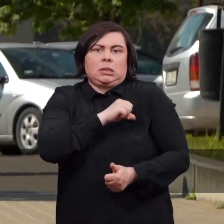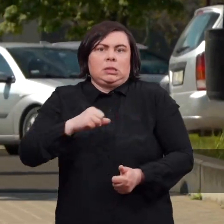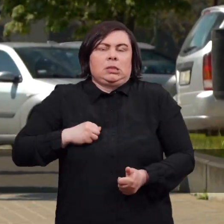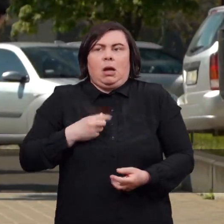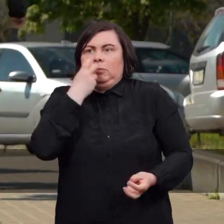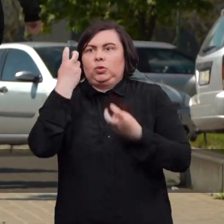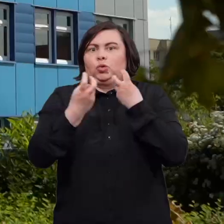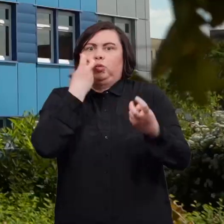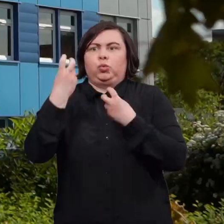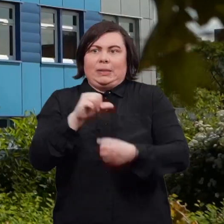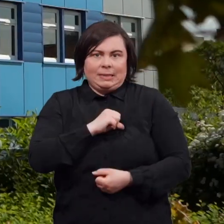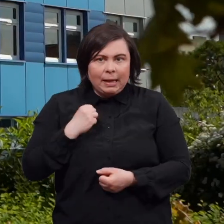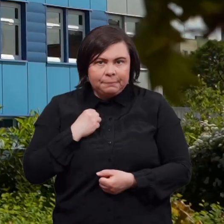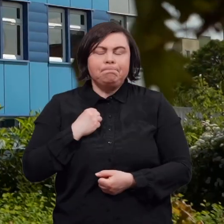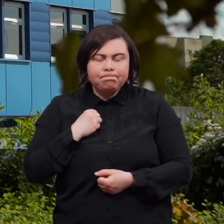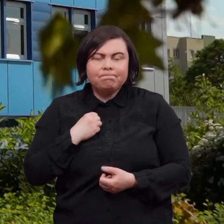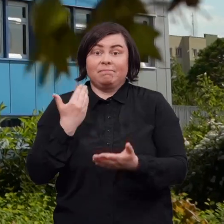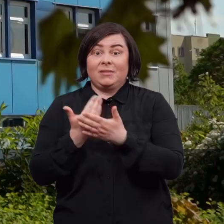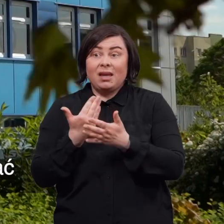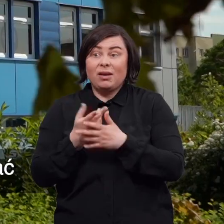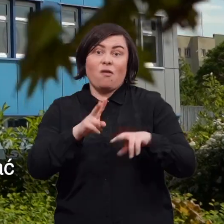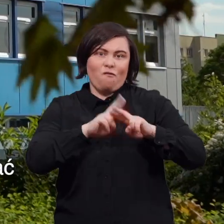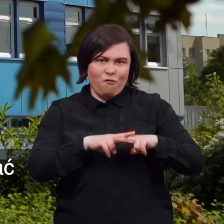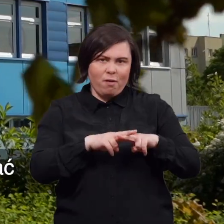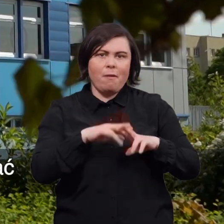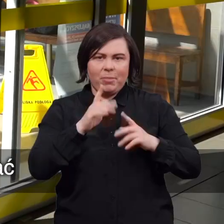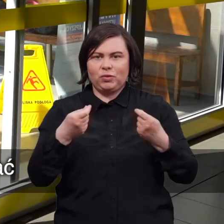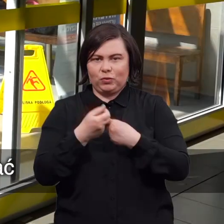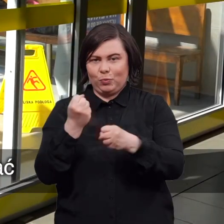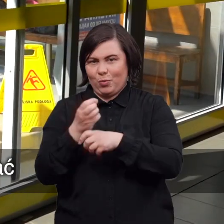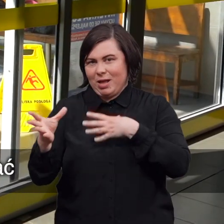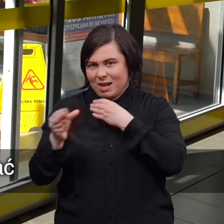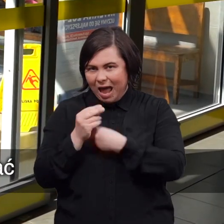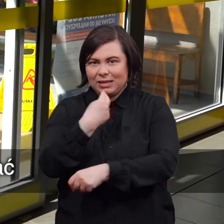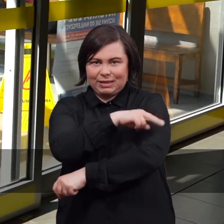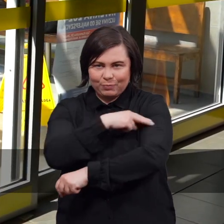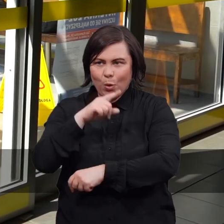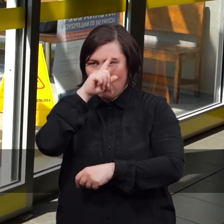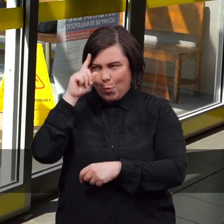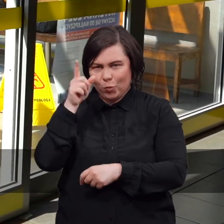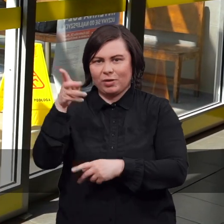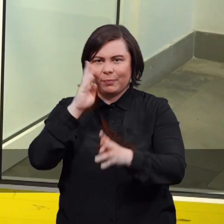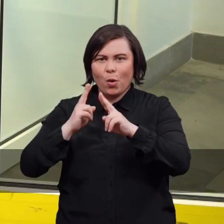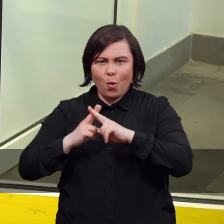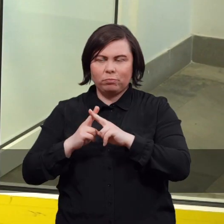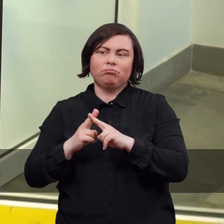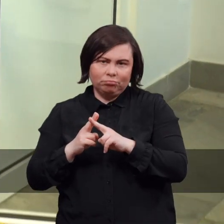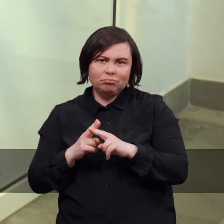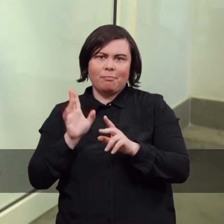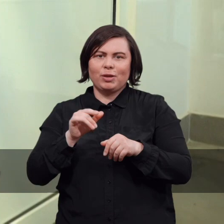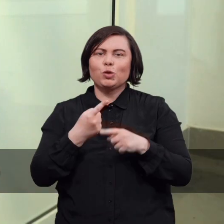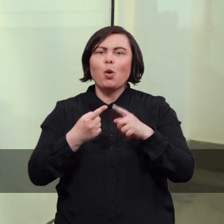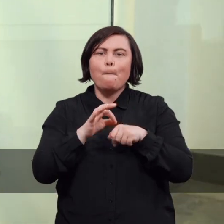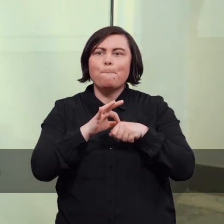musieli często szukać takiej pomocy na własną rękę. A w związku z tym, że fundacja będzie współpracować z nami, z naszymi pacjentami,